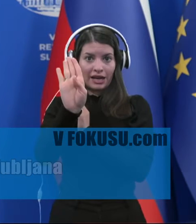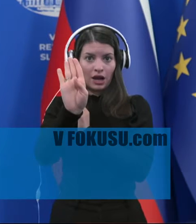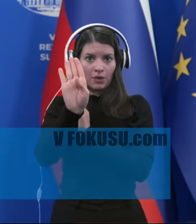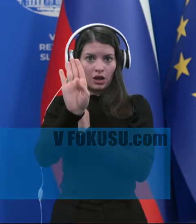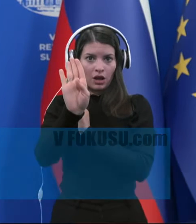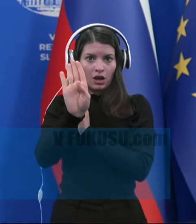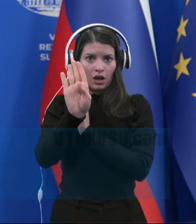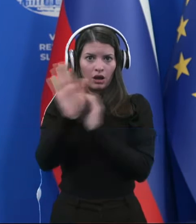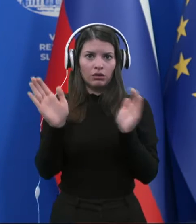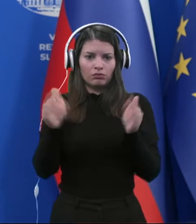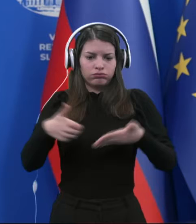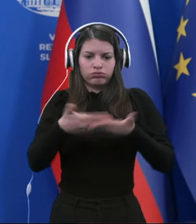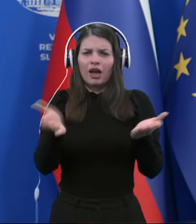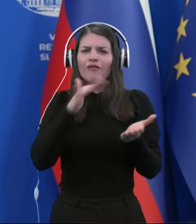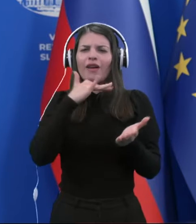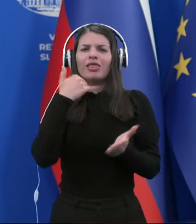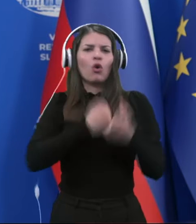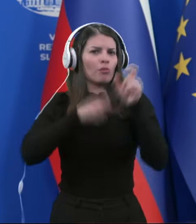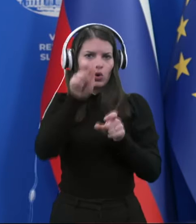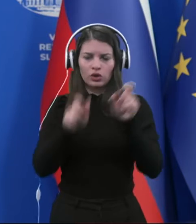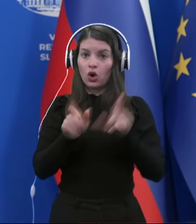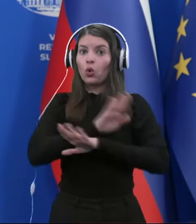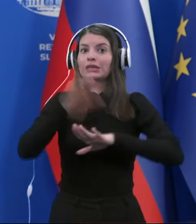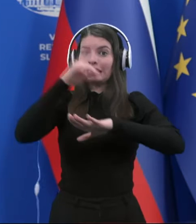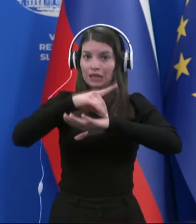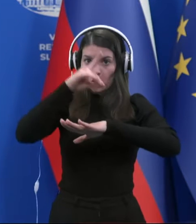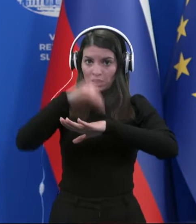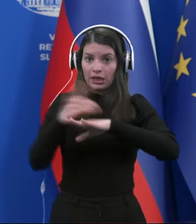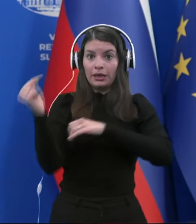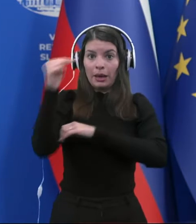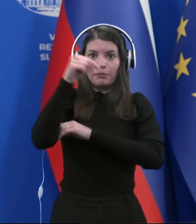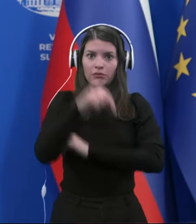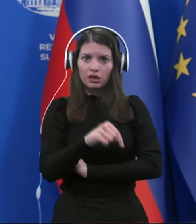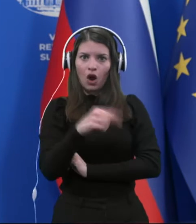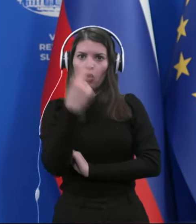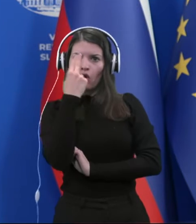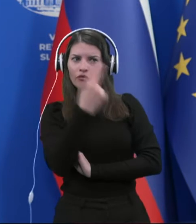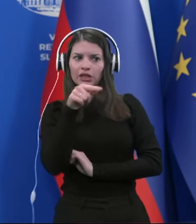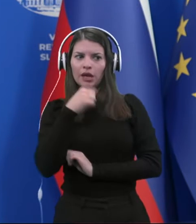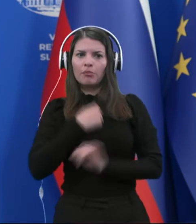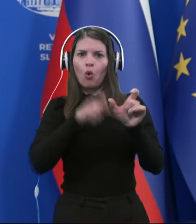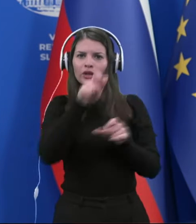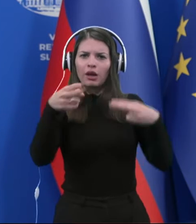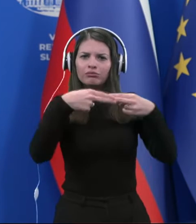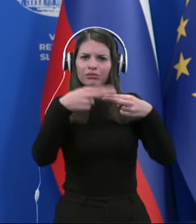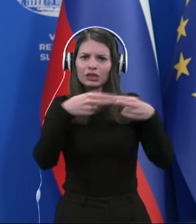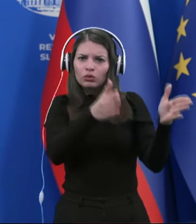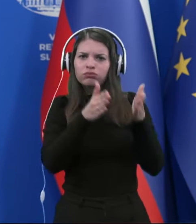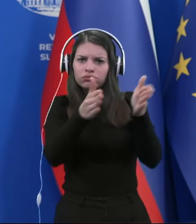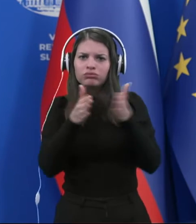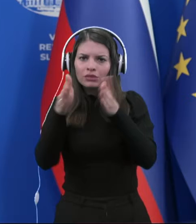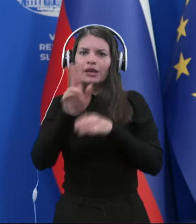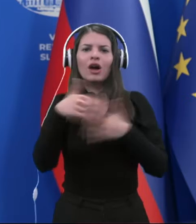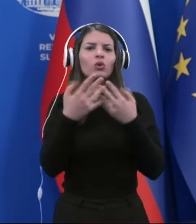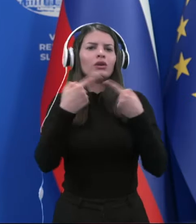ogromno bolnikov. Vsi tudi zdravniki, ki pridajo tam, moramo za malo časa, ko si zagledajo te bolnike, ki so en zdraven drugega, na vseh teh